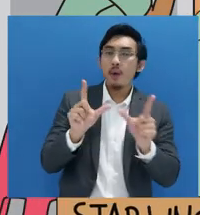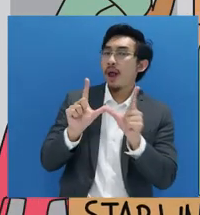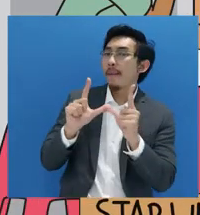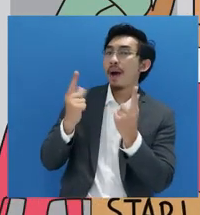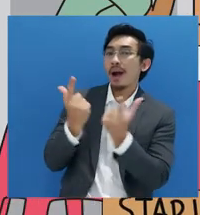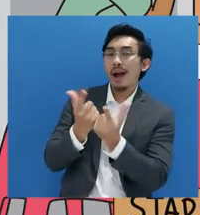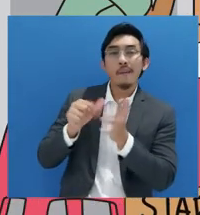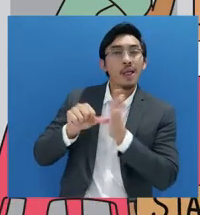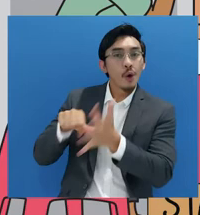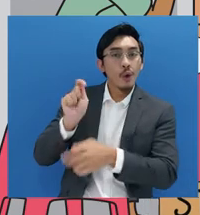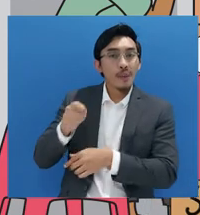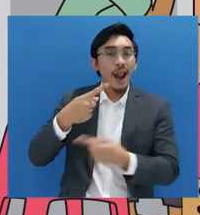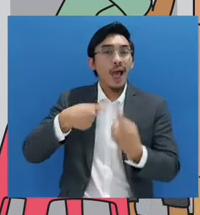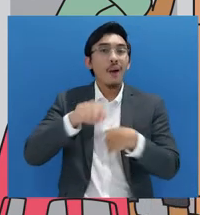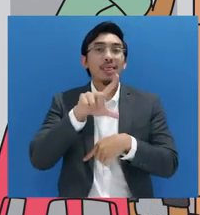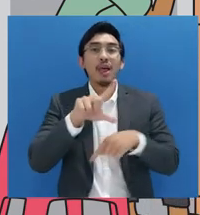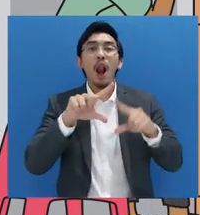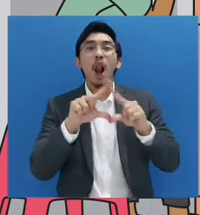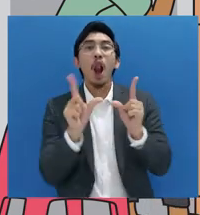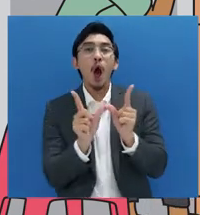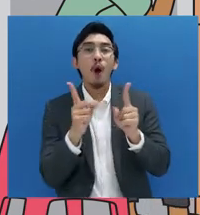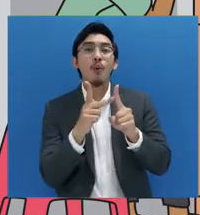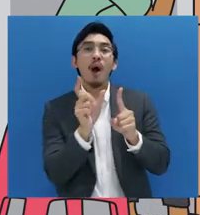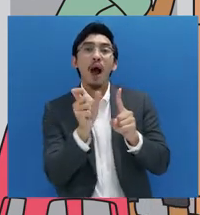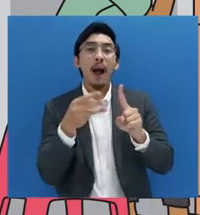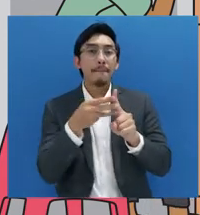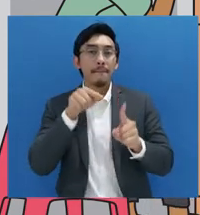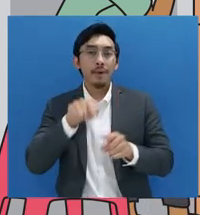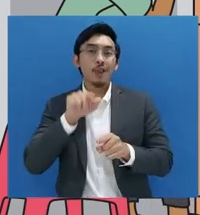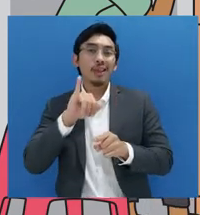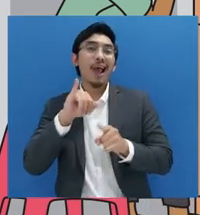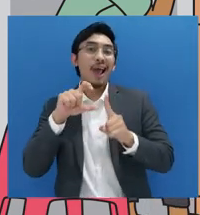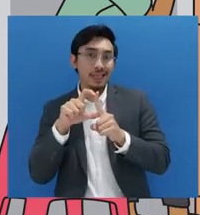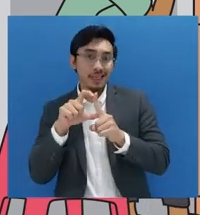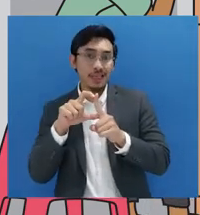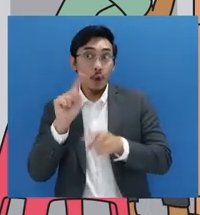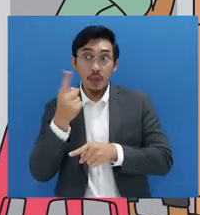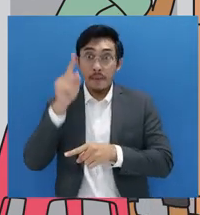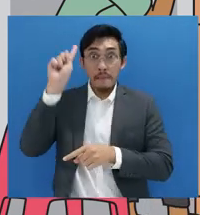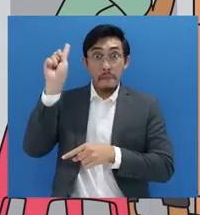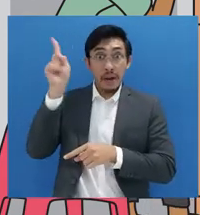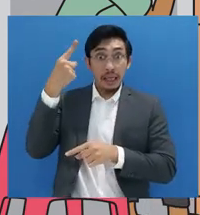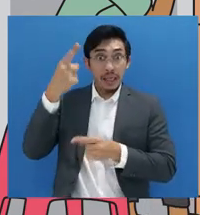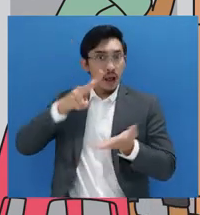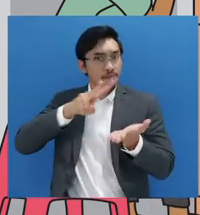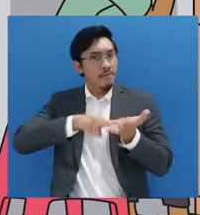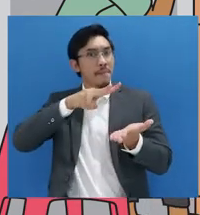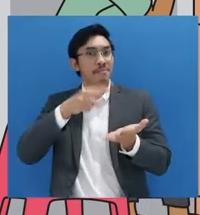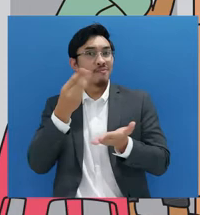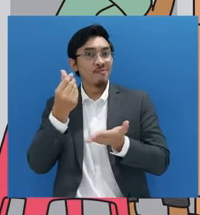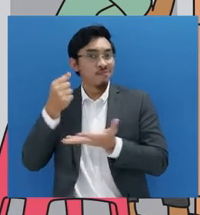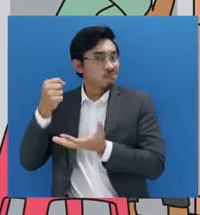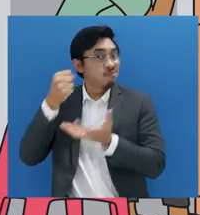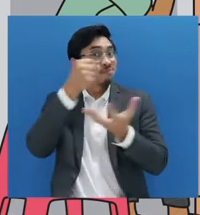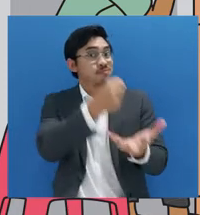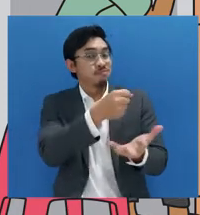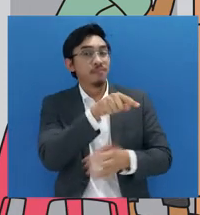melalui lawhub.id, terutama yang terverifikasi oleh pemerintah untuk menerima dana bantuan hukum.